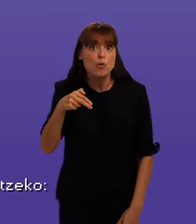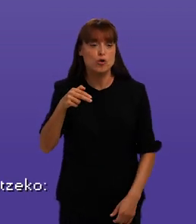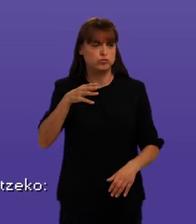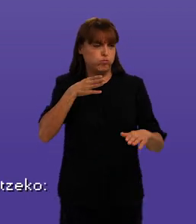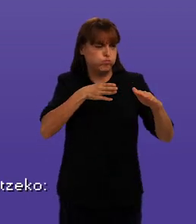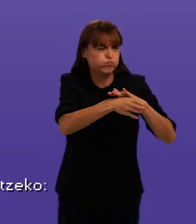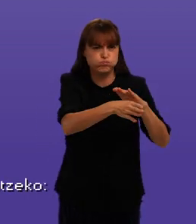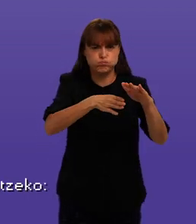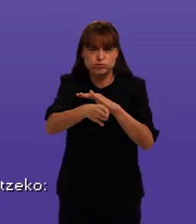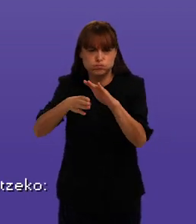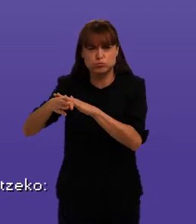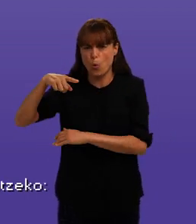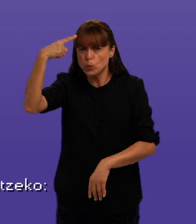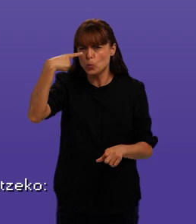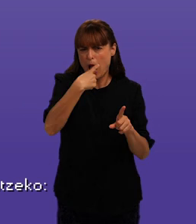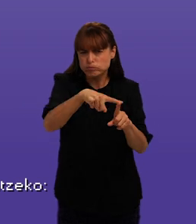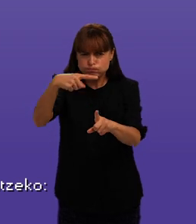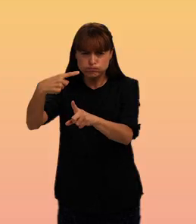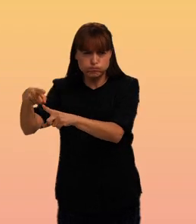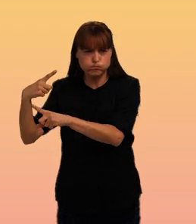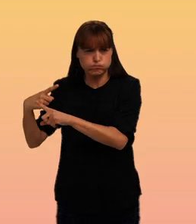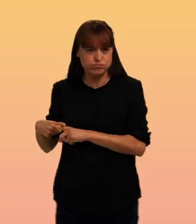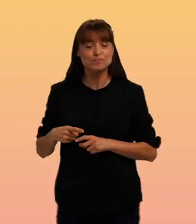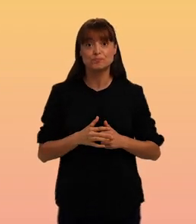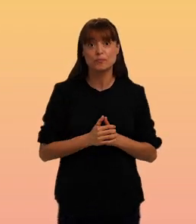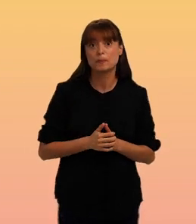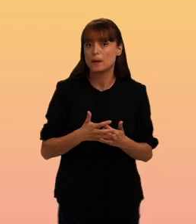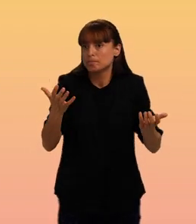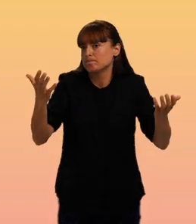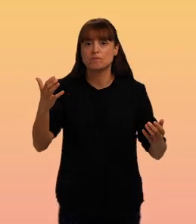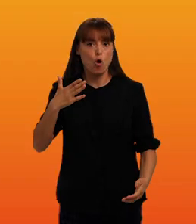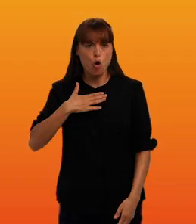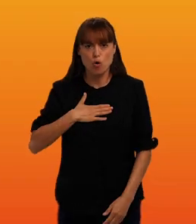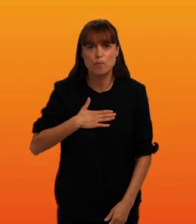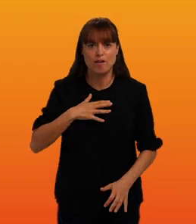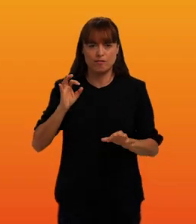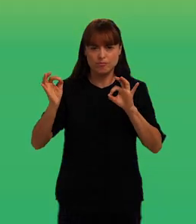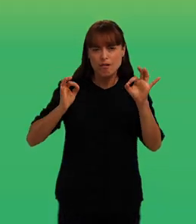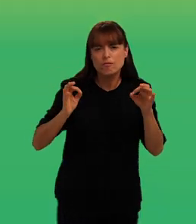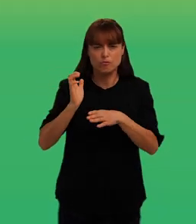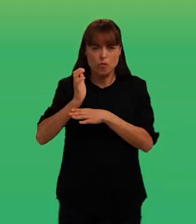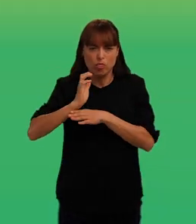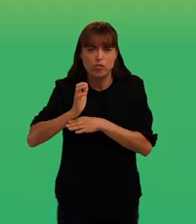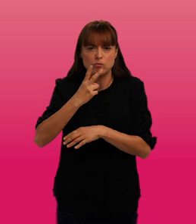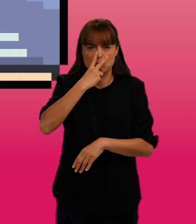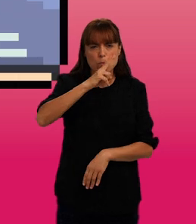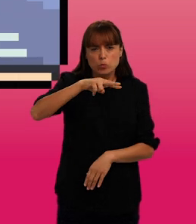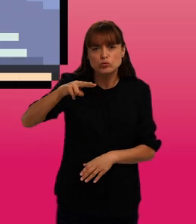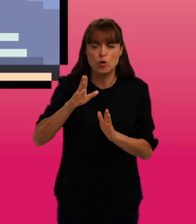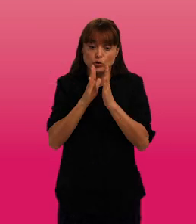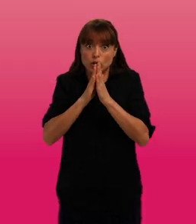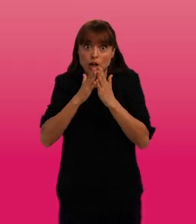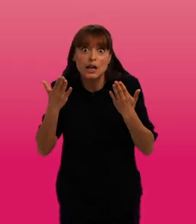kultura esperientziak bizitzeko eta parte katzeko. Opera, antzerkia, cinema, museoak, liburuak,